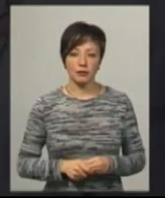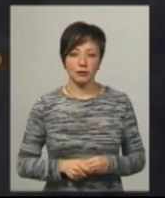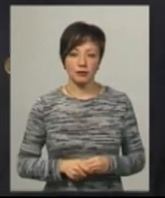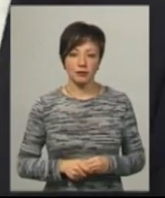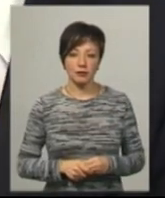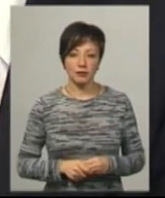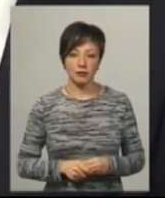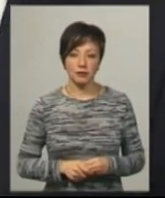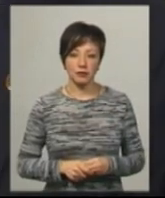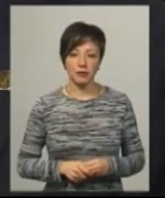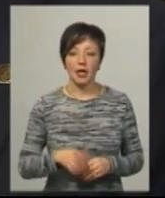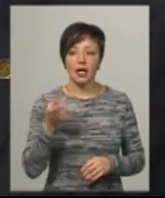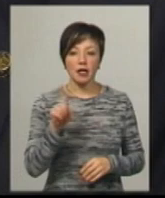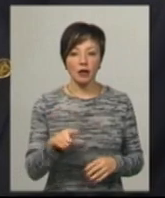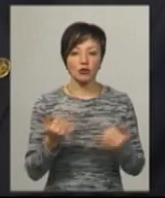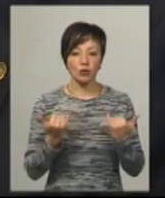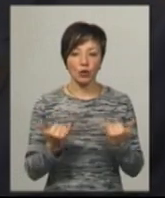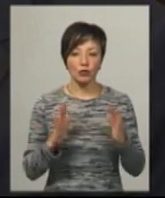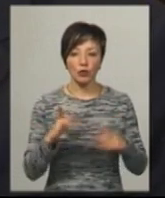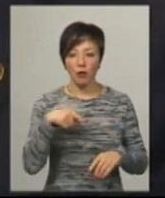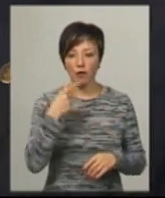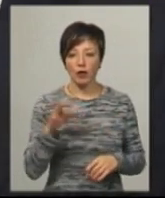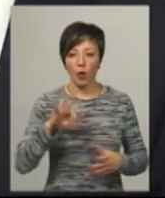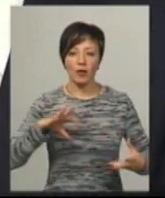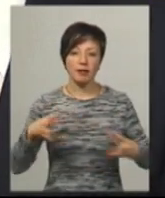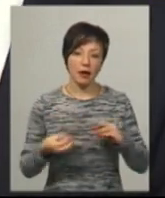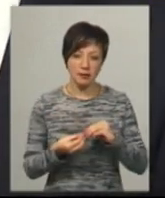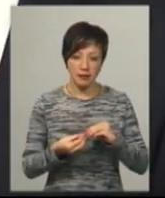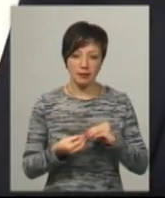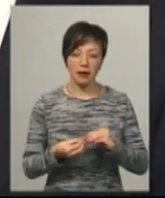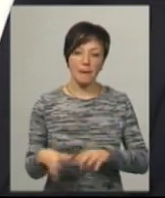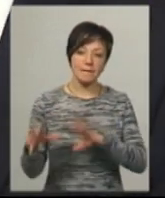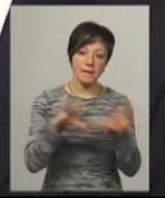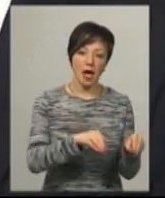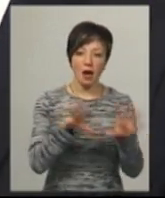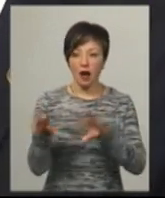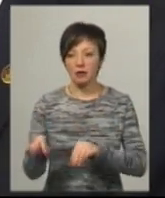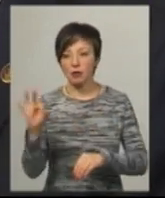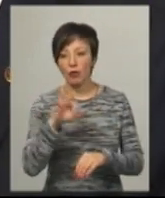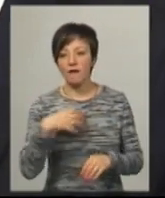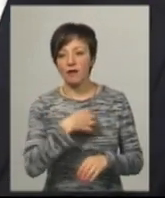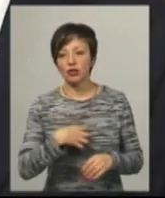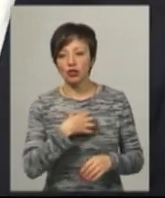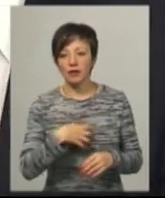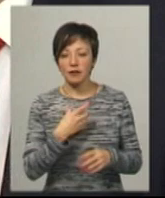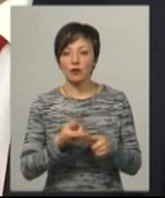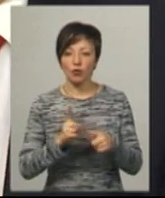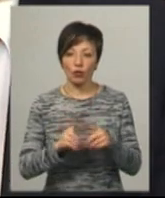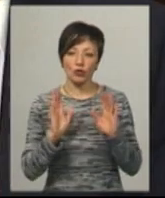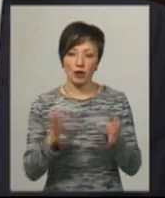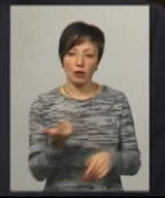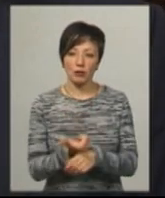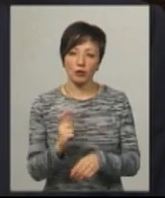50 років, наприклад. І те, що ми сьогодні будемо говорити про наслідки міграції, про її важливість, то воно буде